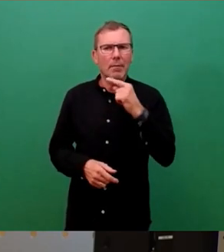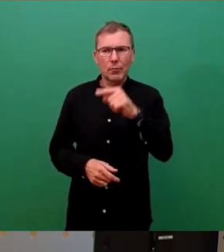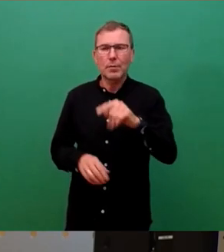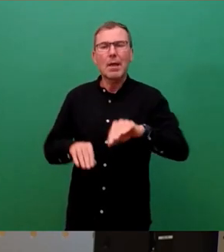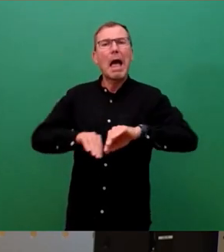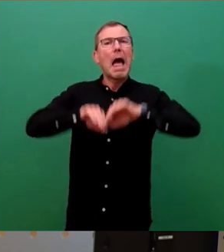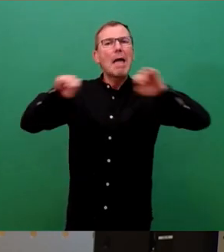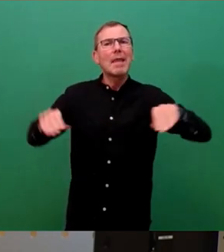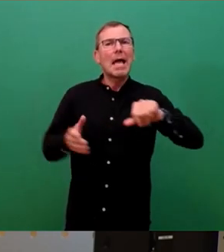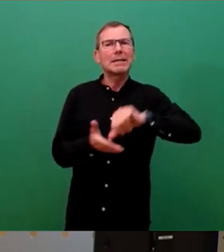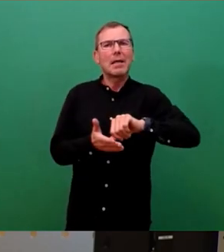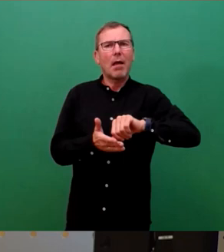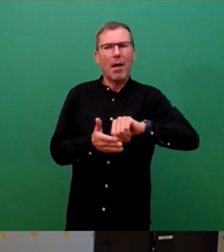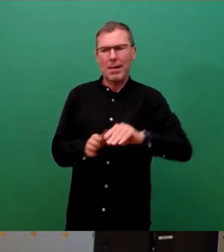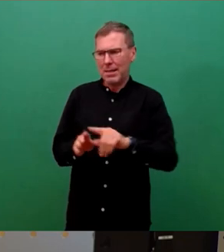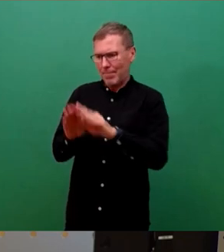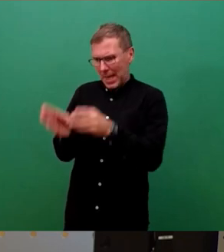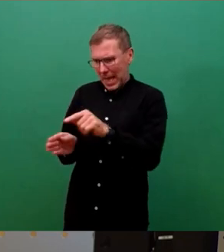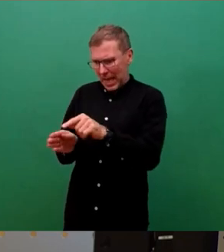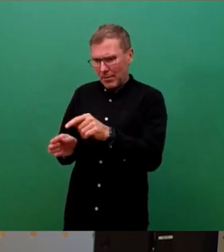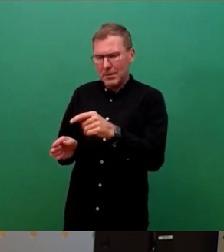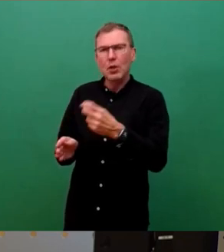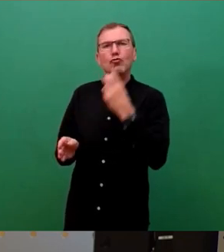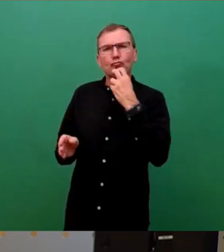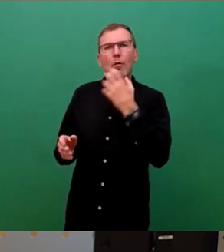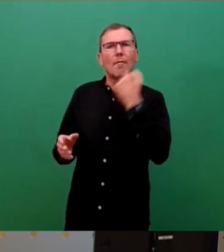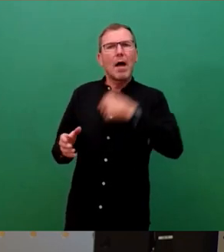jedem Haus, was mit Strom wärmepumpemäßig erzeugen,